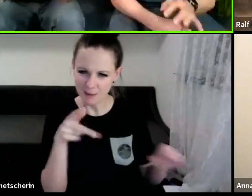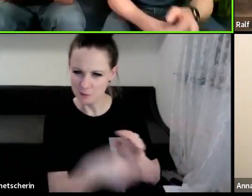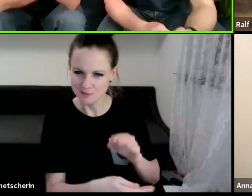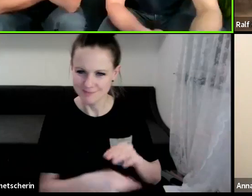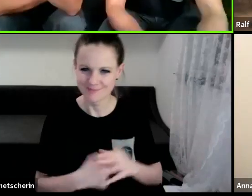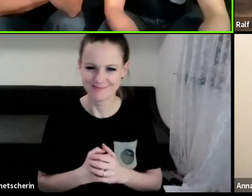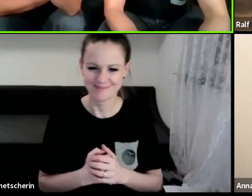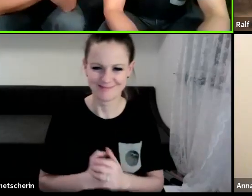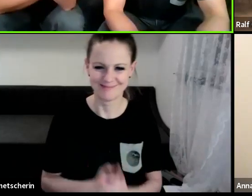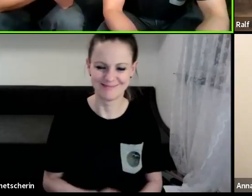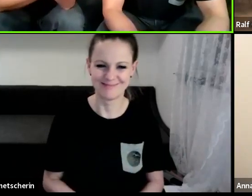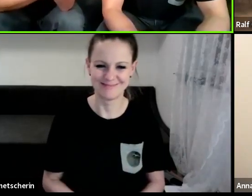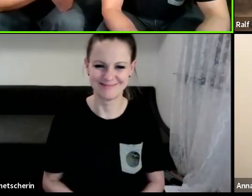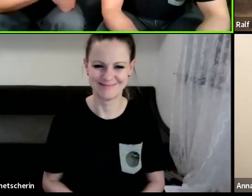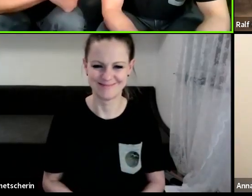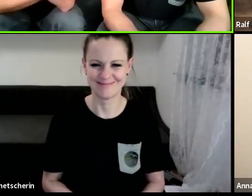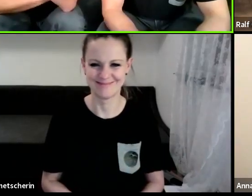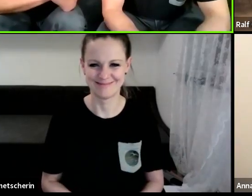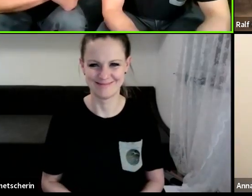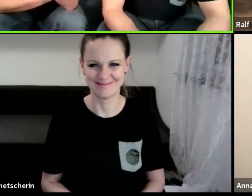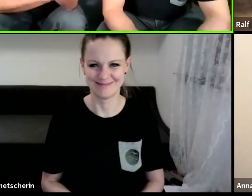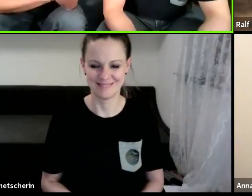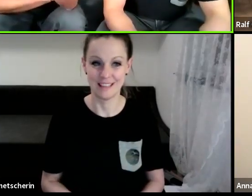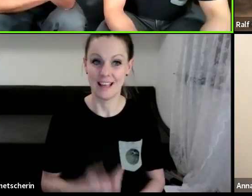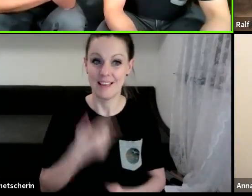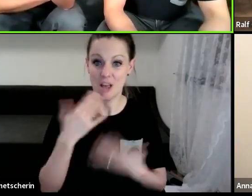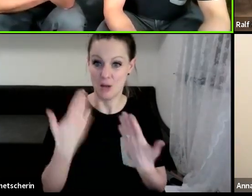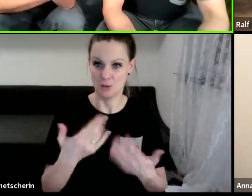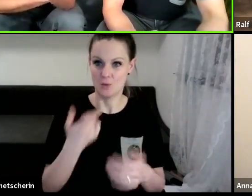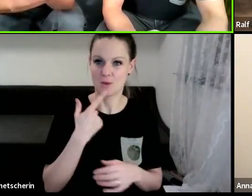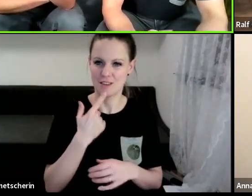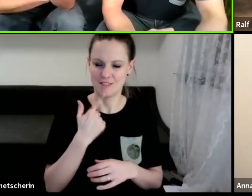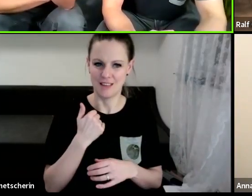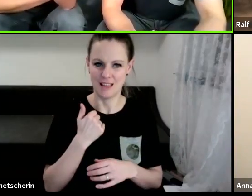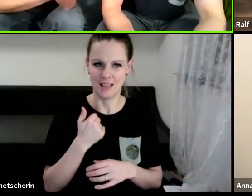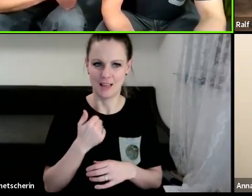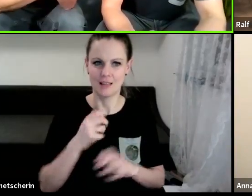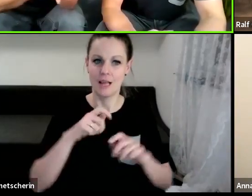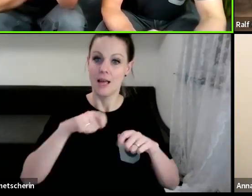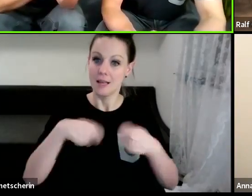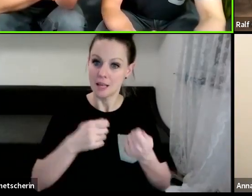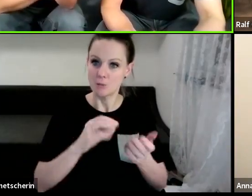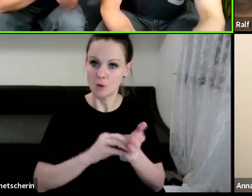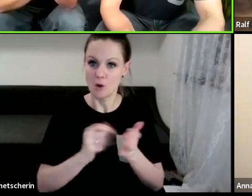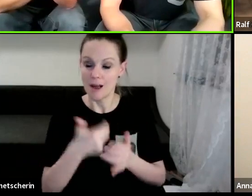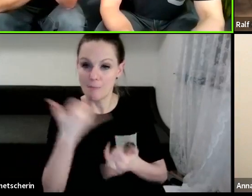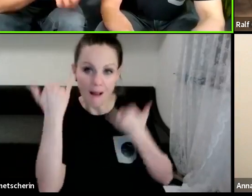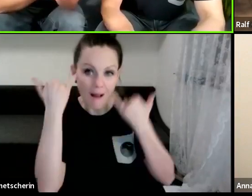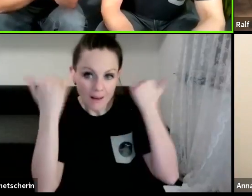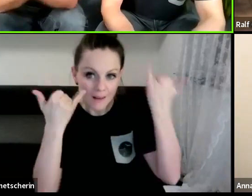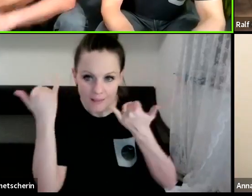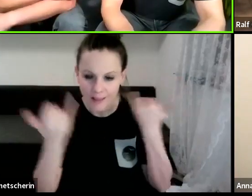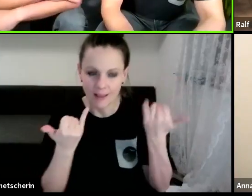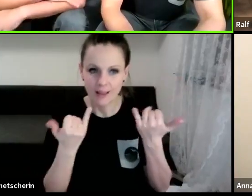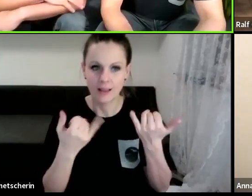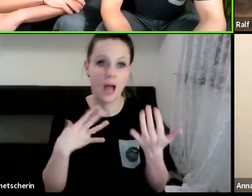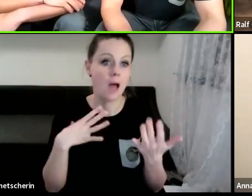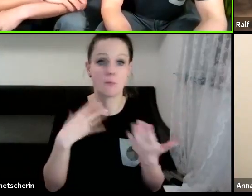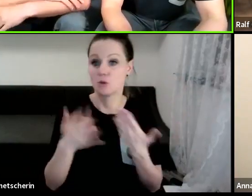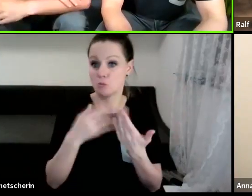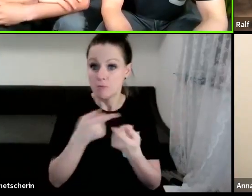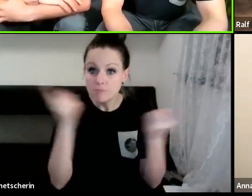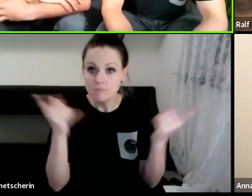Nein, Dem das Format gefällt, wir haben noch ein paar Ideen, aber wenn ihr Ideen habt für Personen, die wir